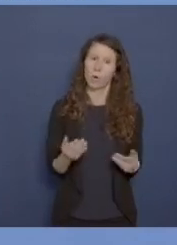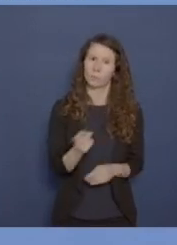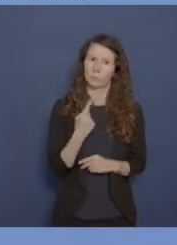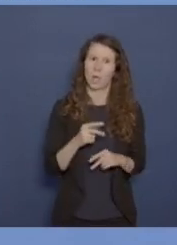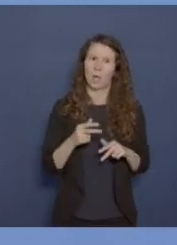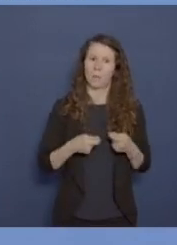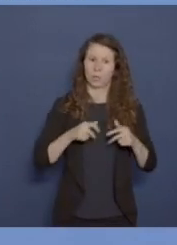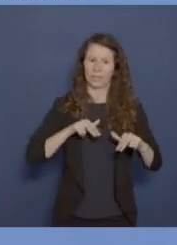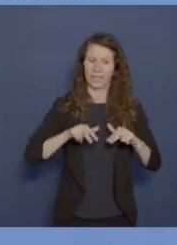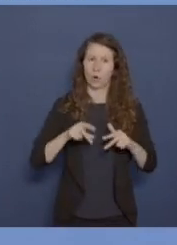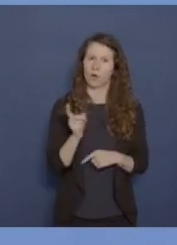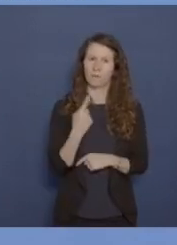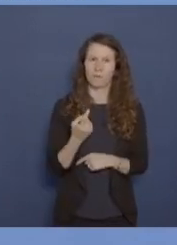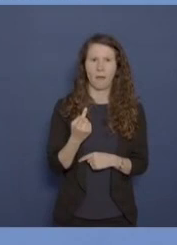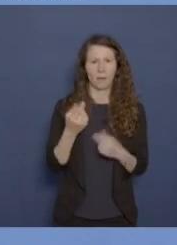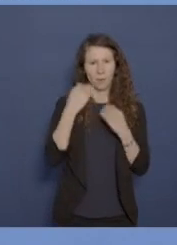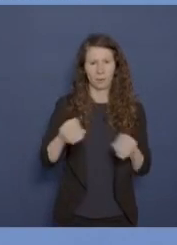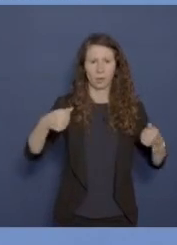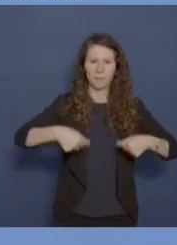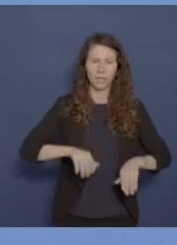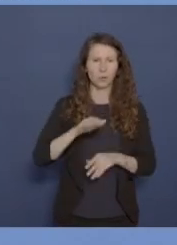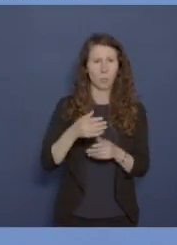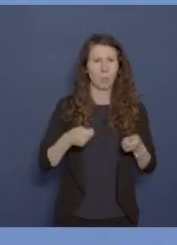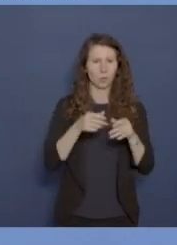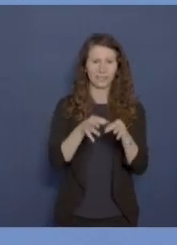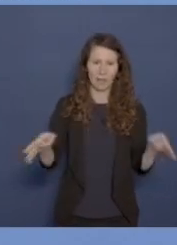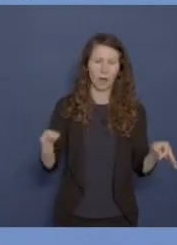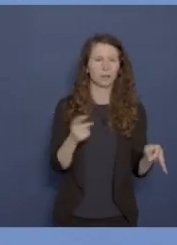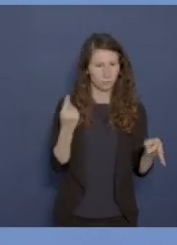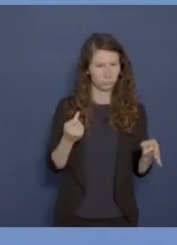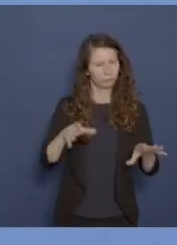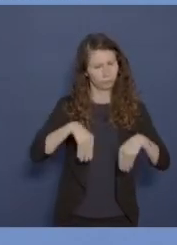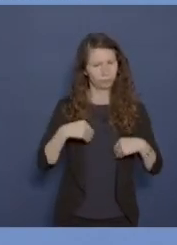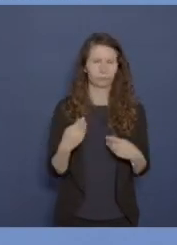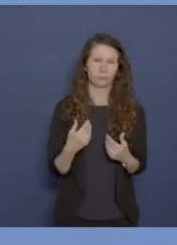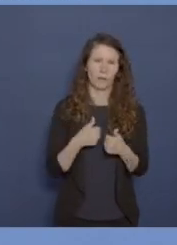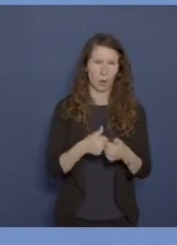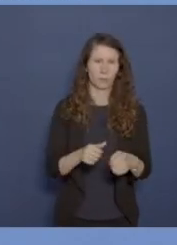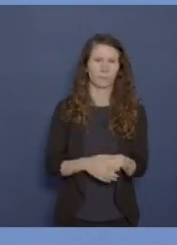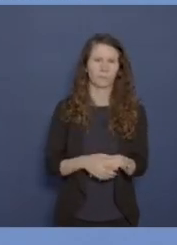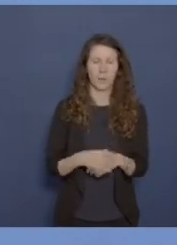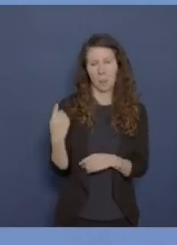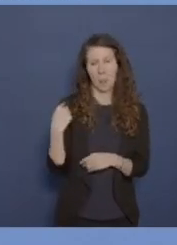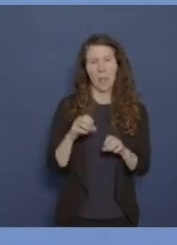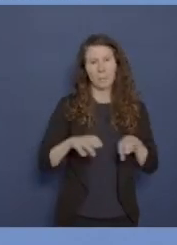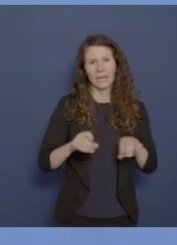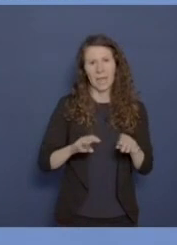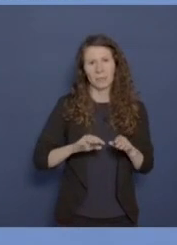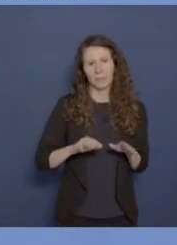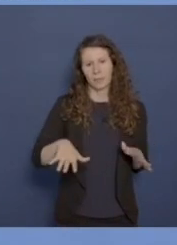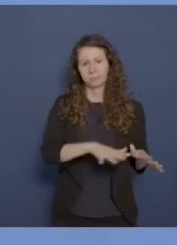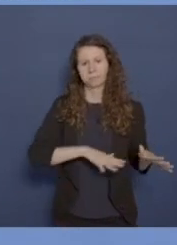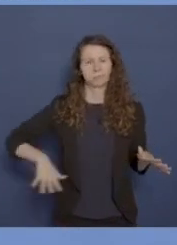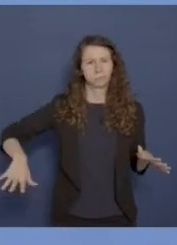Bundesregierung unsere Berichtspflicht gegenüber dem Bundestag und informieren über die jüngsten Entwicklungen der Medienlandschaft. Also erfasst